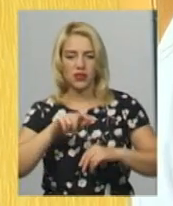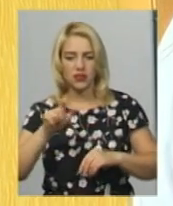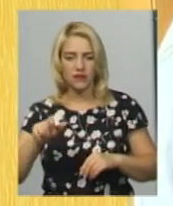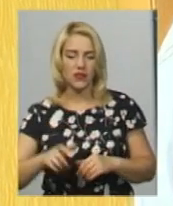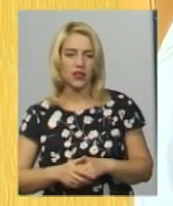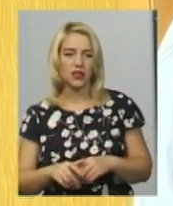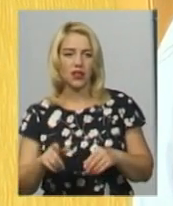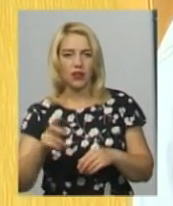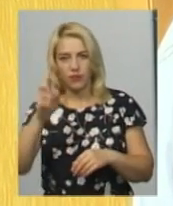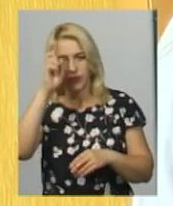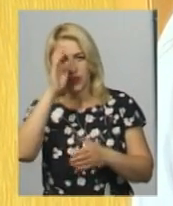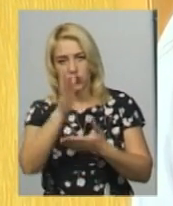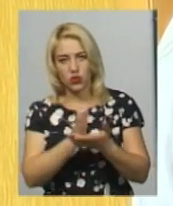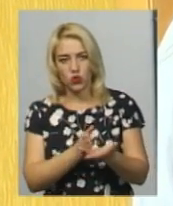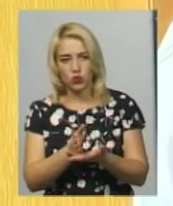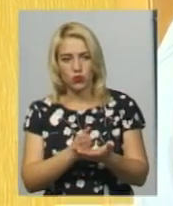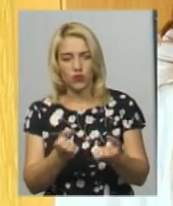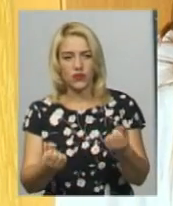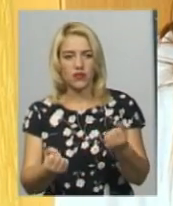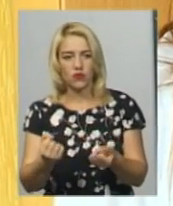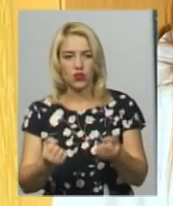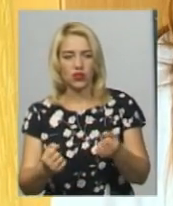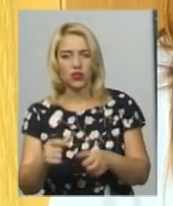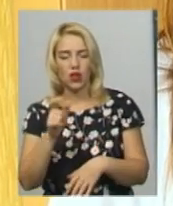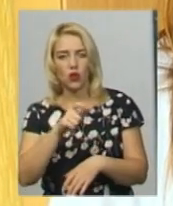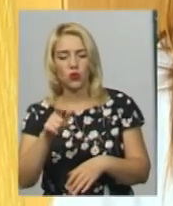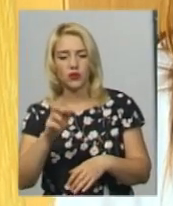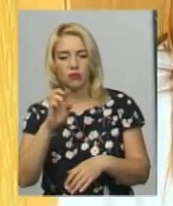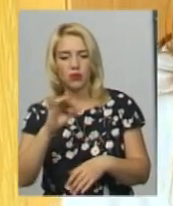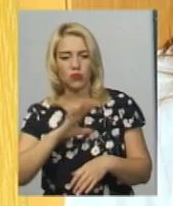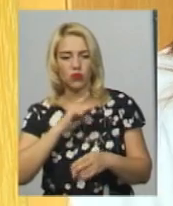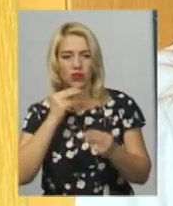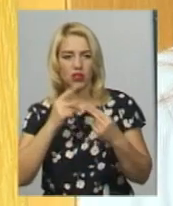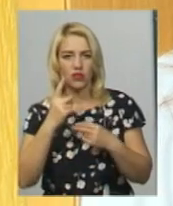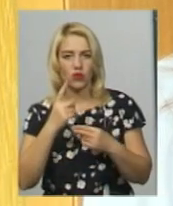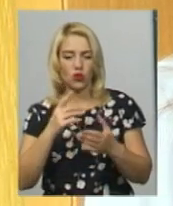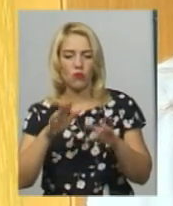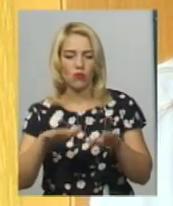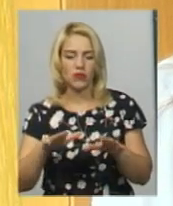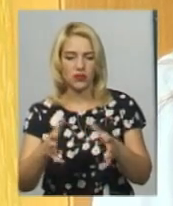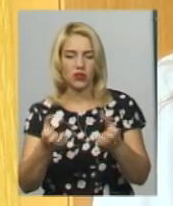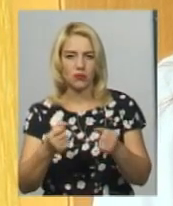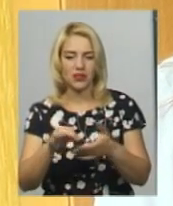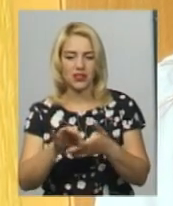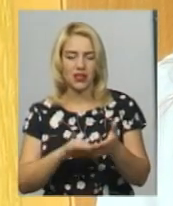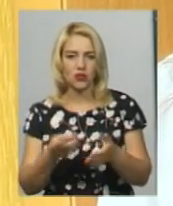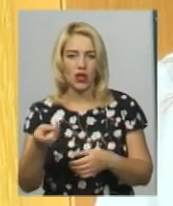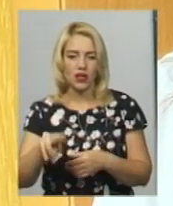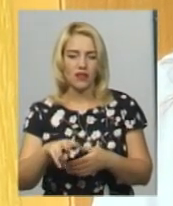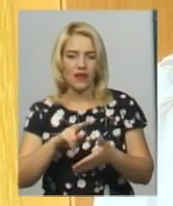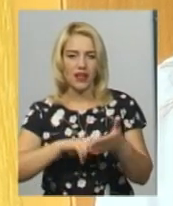держслужбовці, водії. Людям було би краще в одному місці отримати два сертифікати, ніж